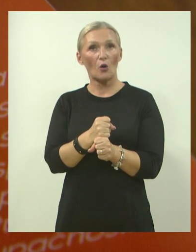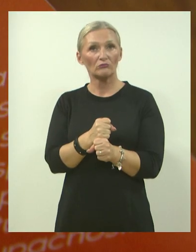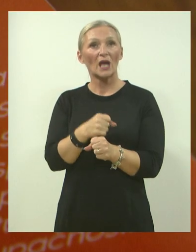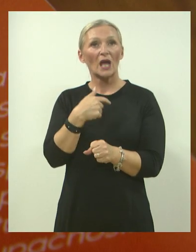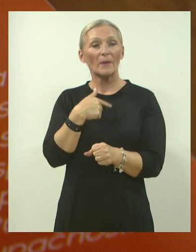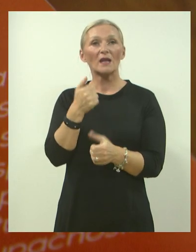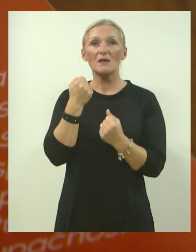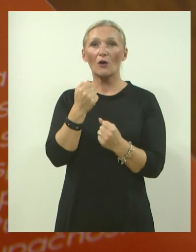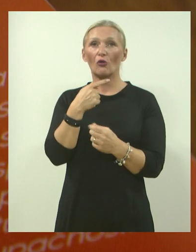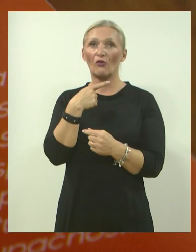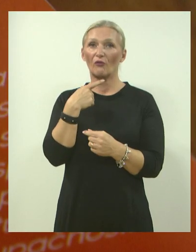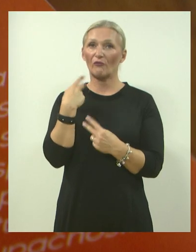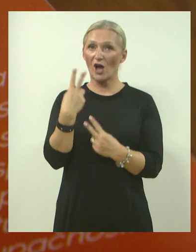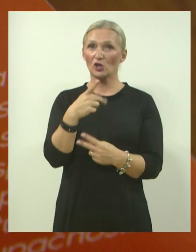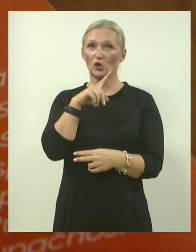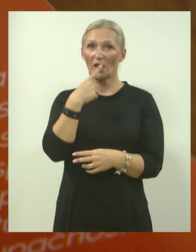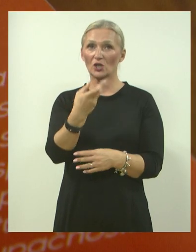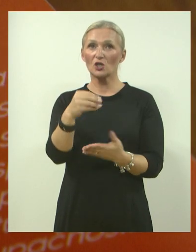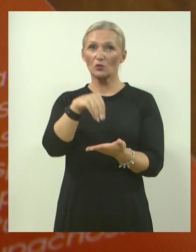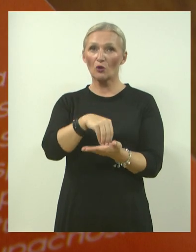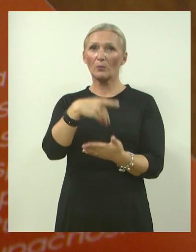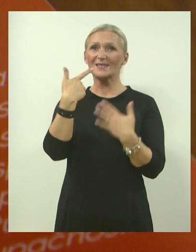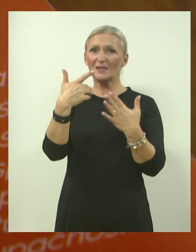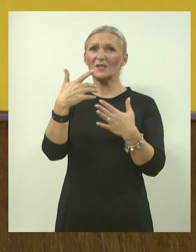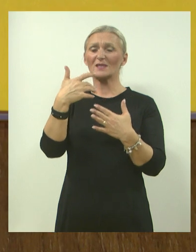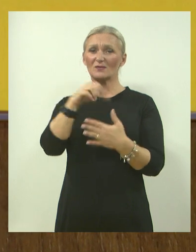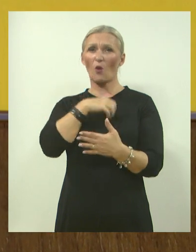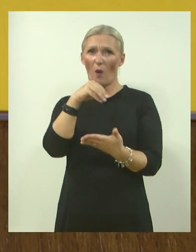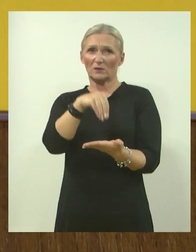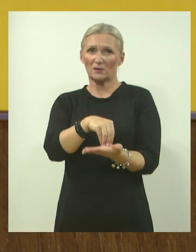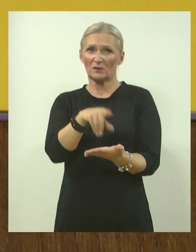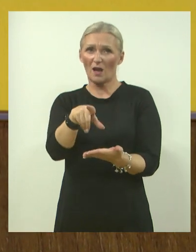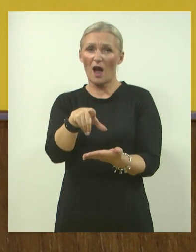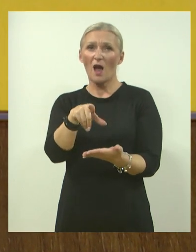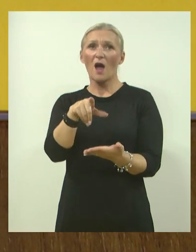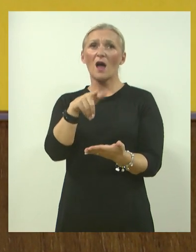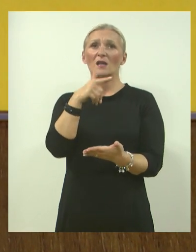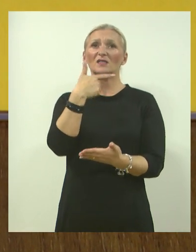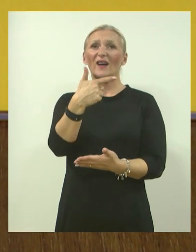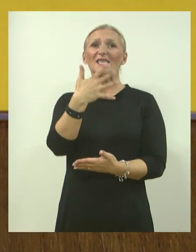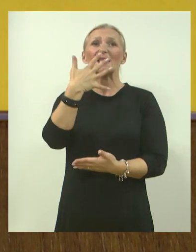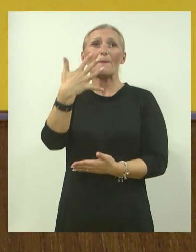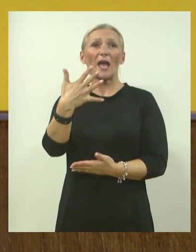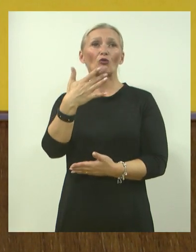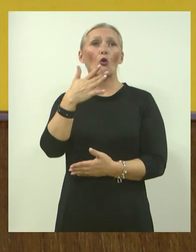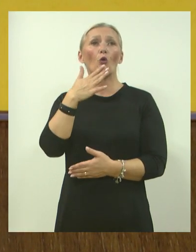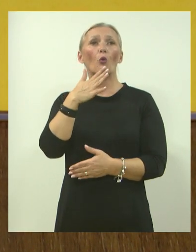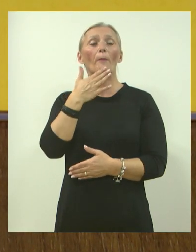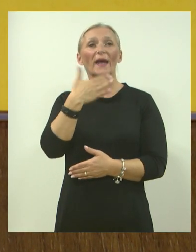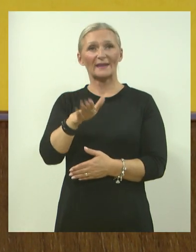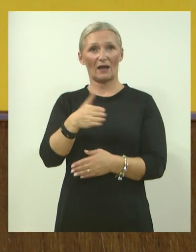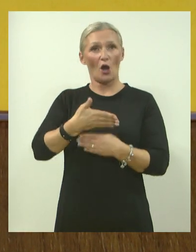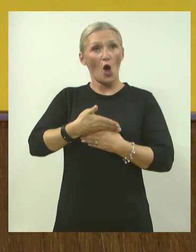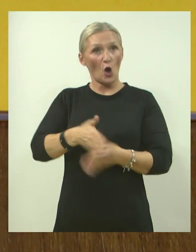jako važno spomenuti, da smo u sklopu obilježavanja 70 godina, evo, u 25. u petak, otvorili